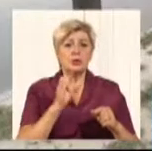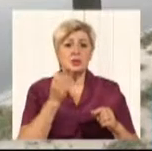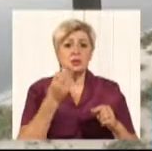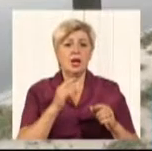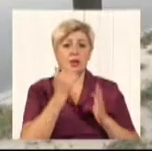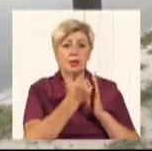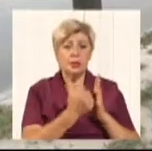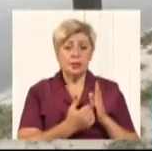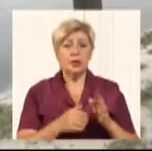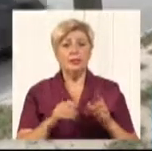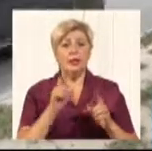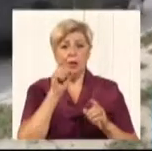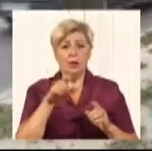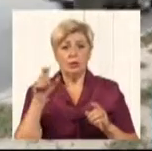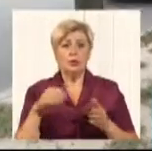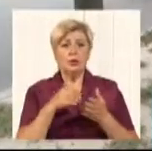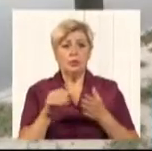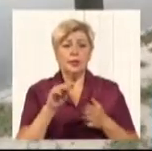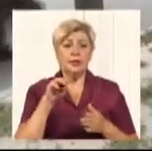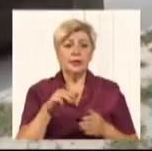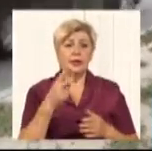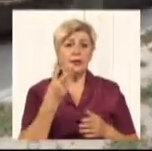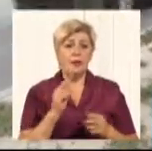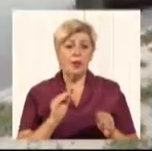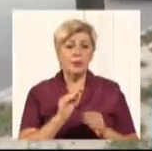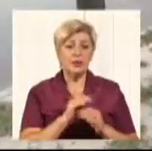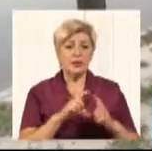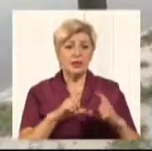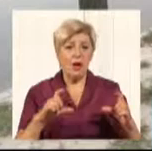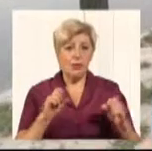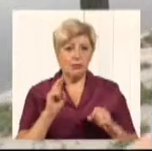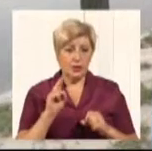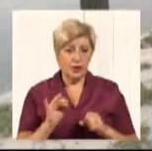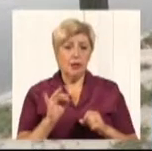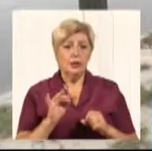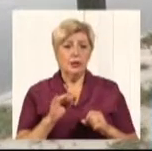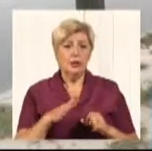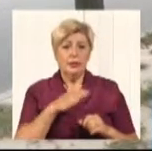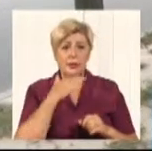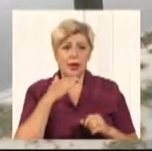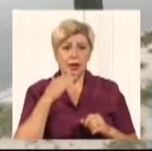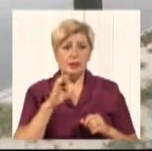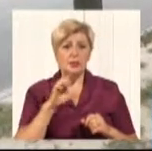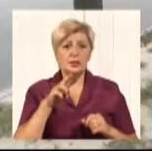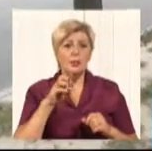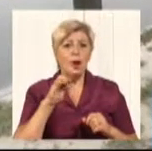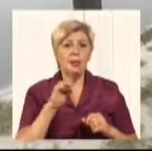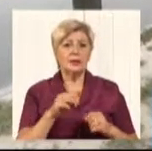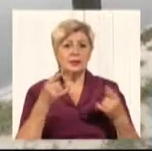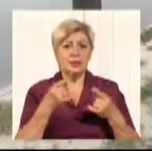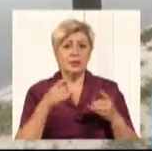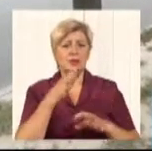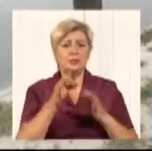Так люди купляють, також Т-2 приставки. Дуже багато смарт-тві дивляться, дуже багато